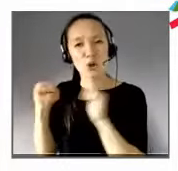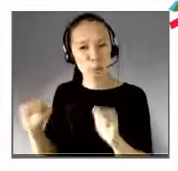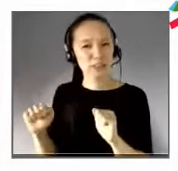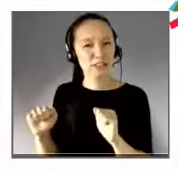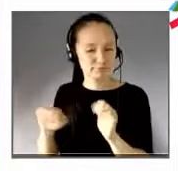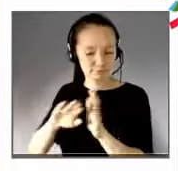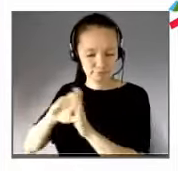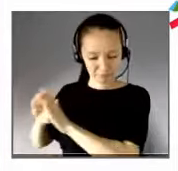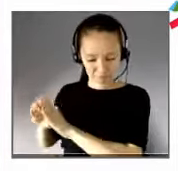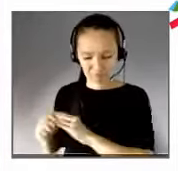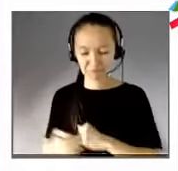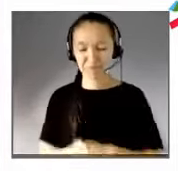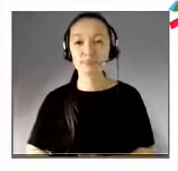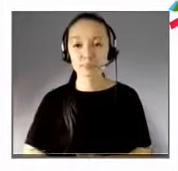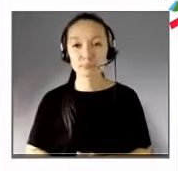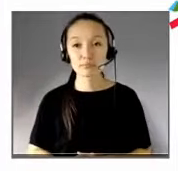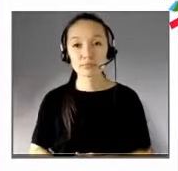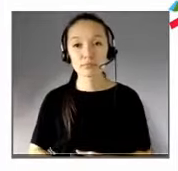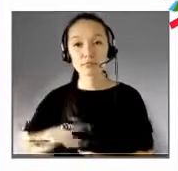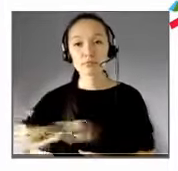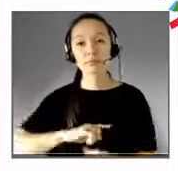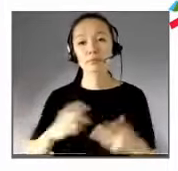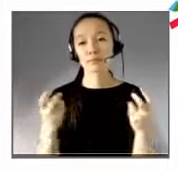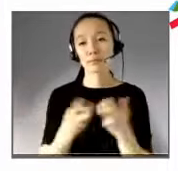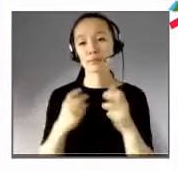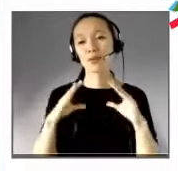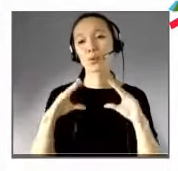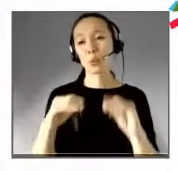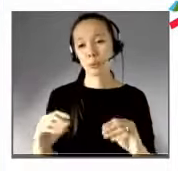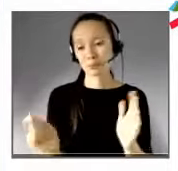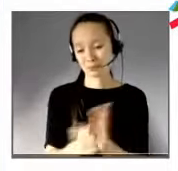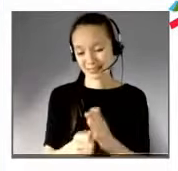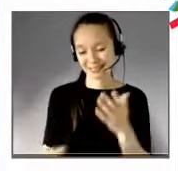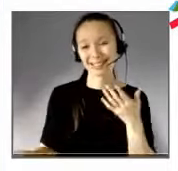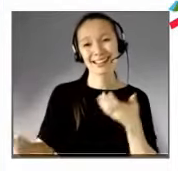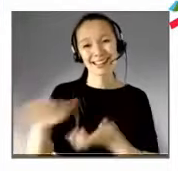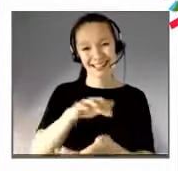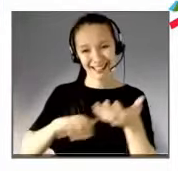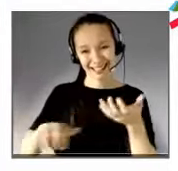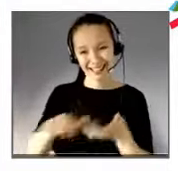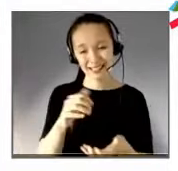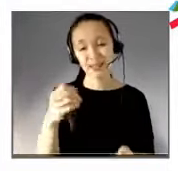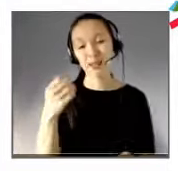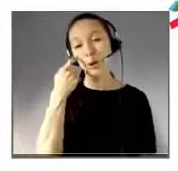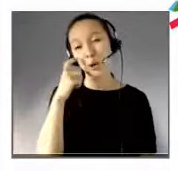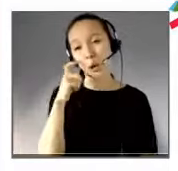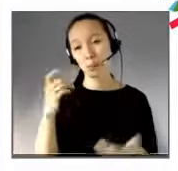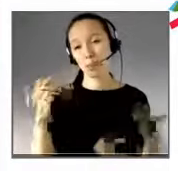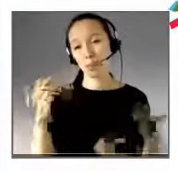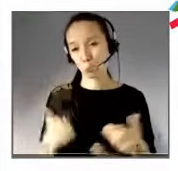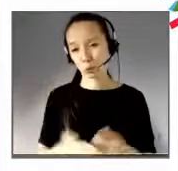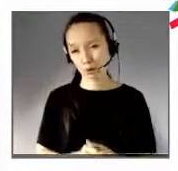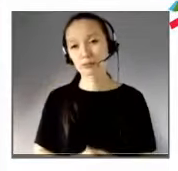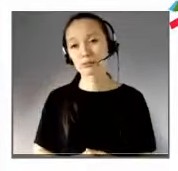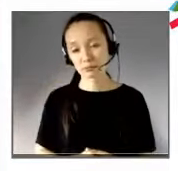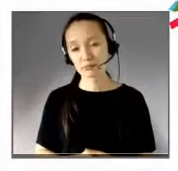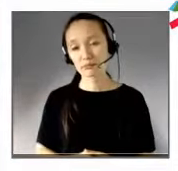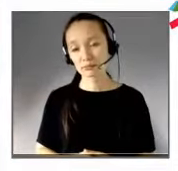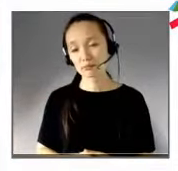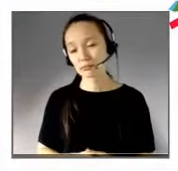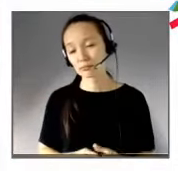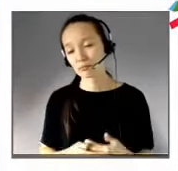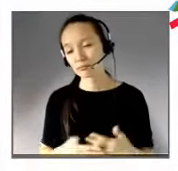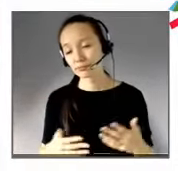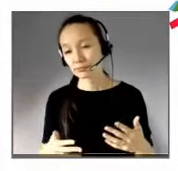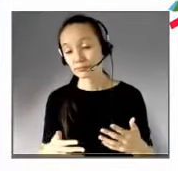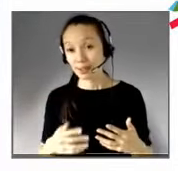Et concrètement, par exemple, pendant cette crise, on a vu des moments qui sont juste extraordinaires.